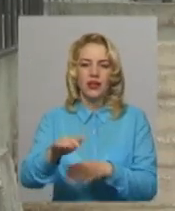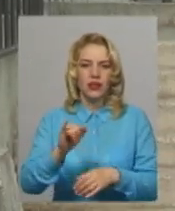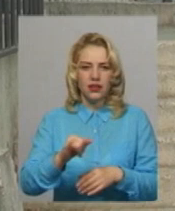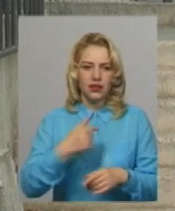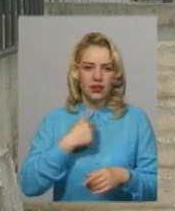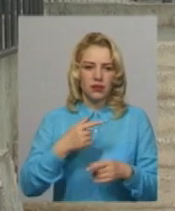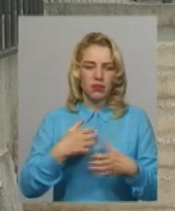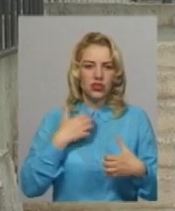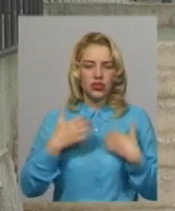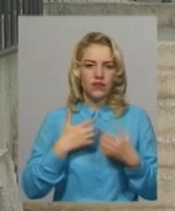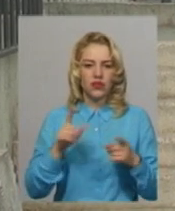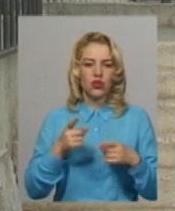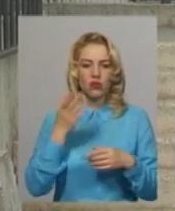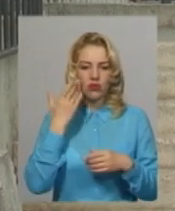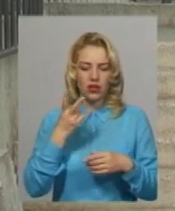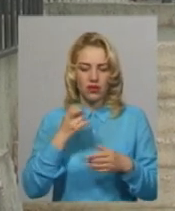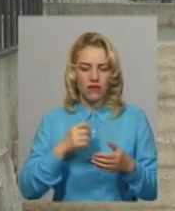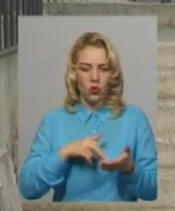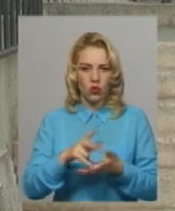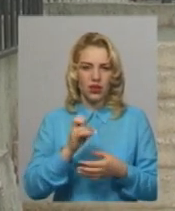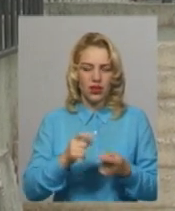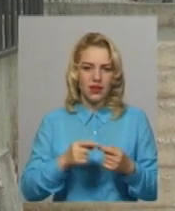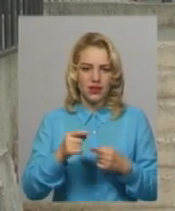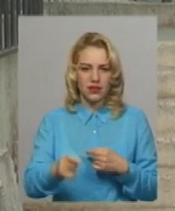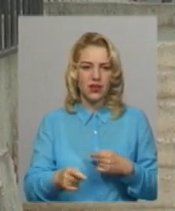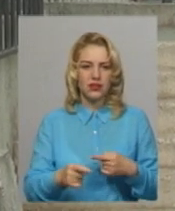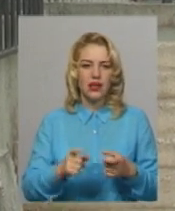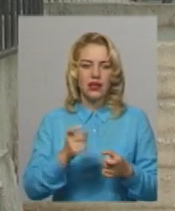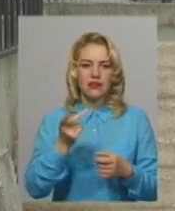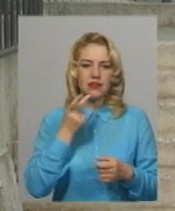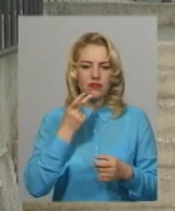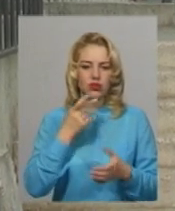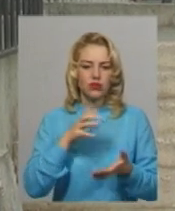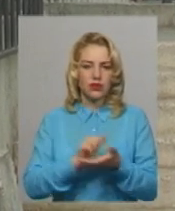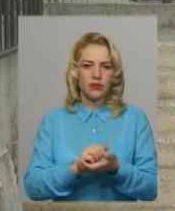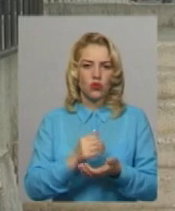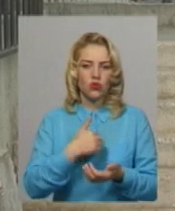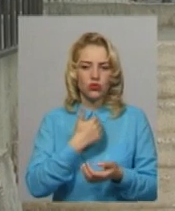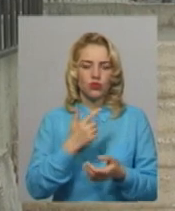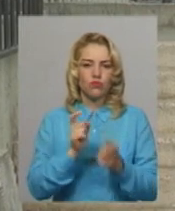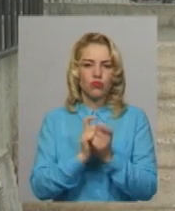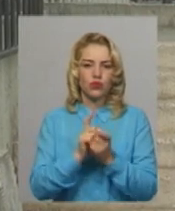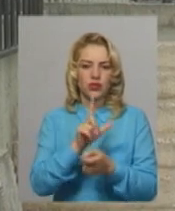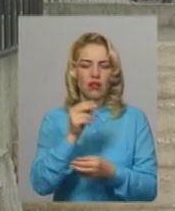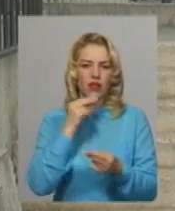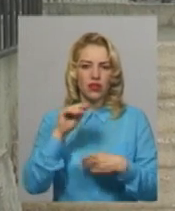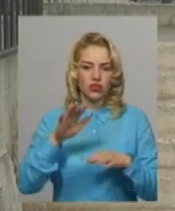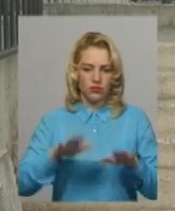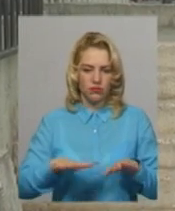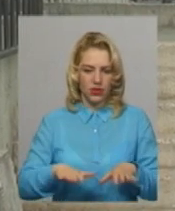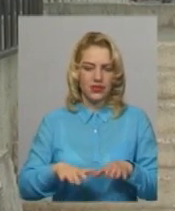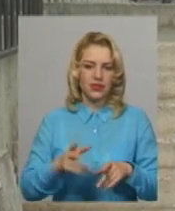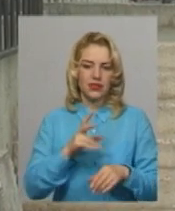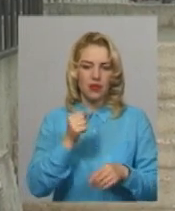спортсмен виходить на дистанцію, то завжди він бореться тільки за найкраще місце, за перемогу. І там вона проявила